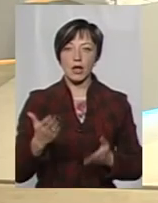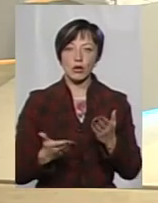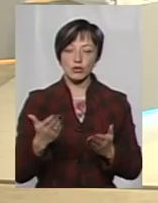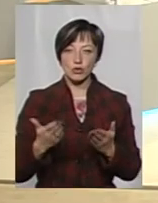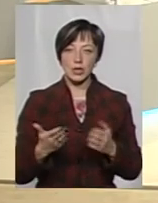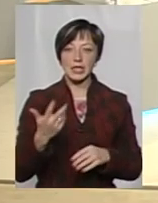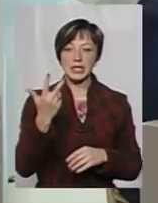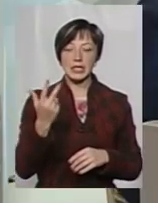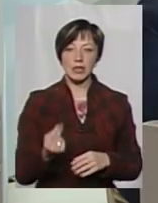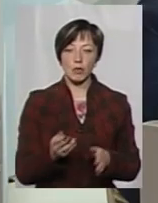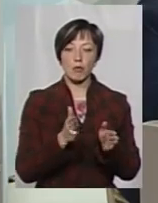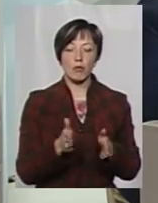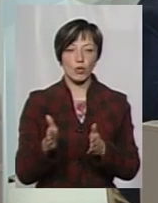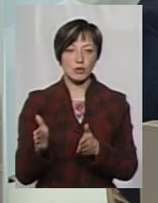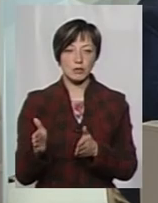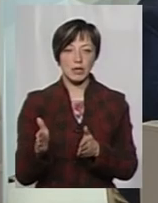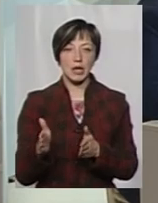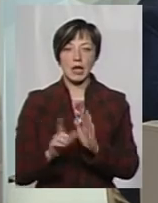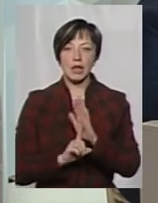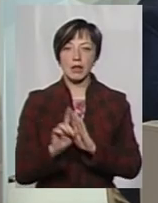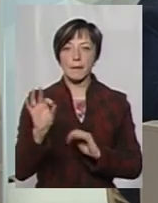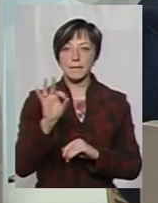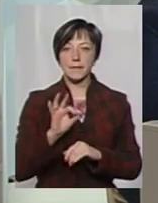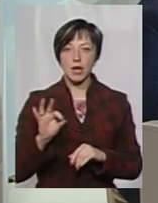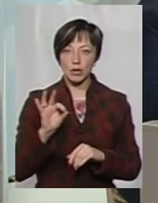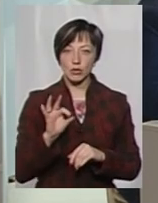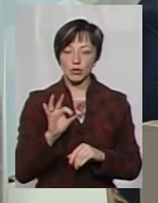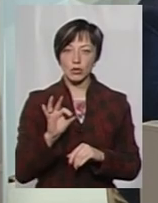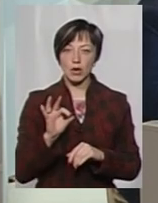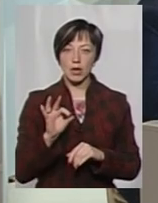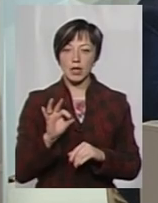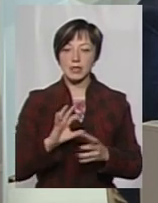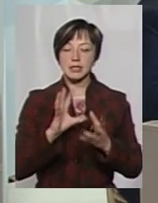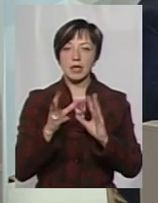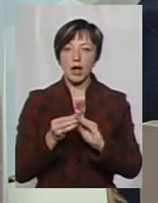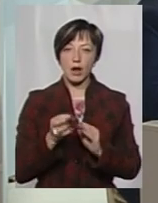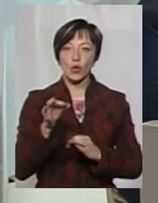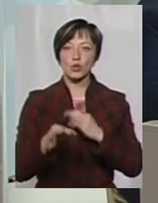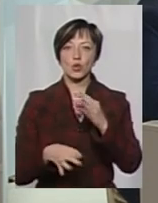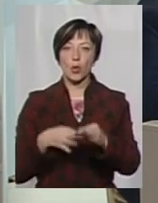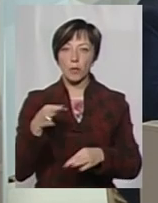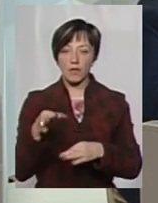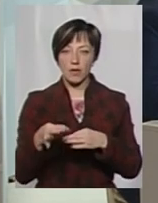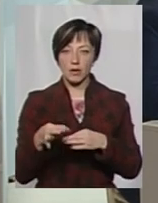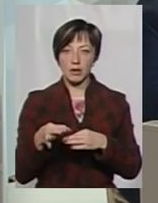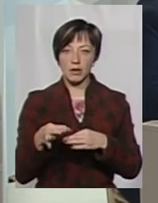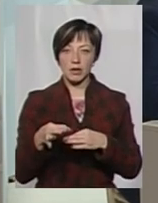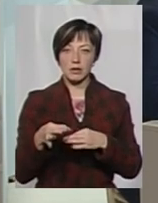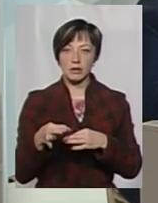три дні поспіль загальнодобова температура зовнішнього повітря